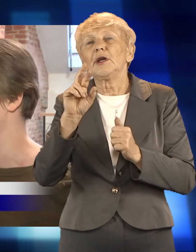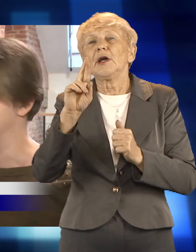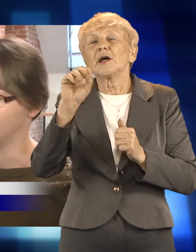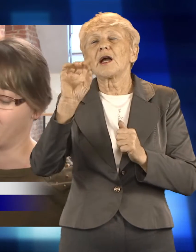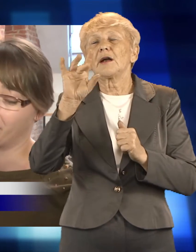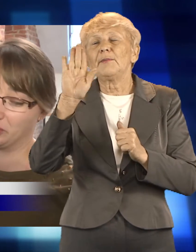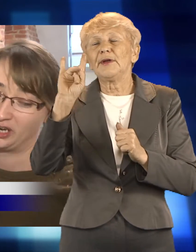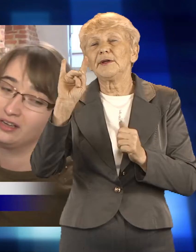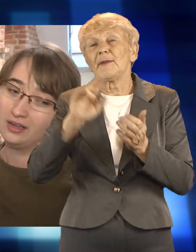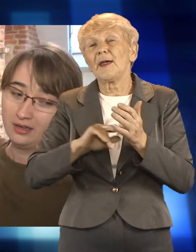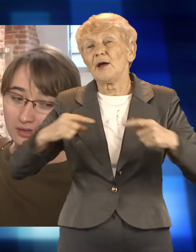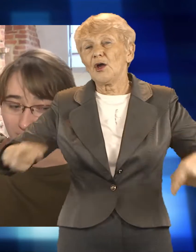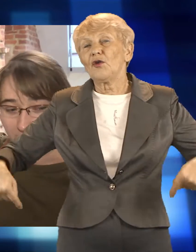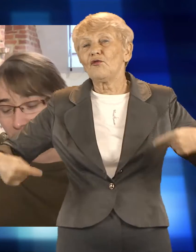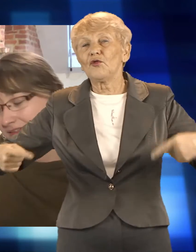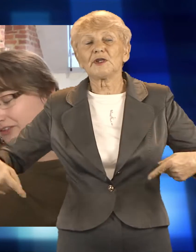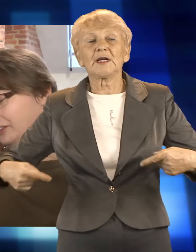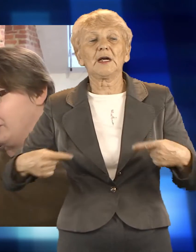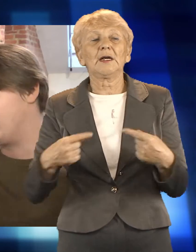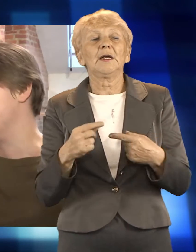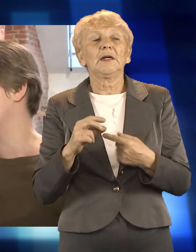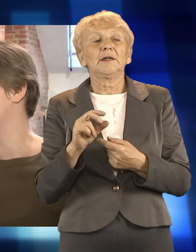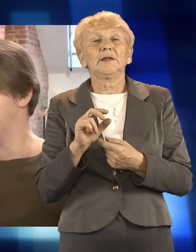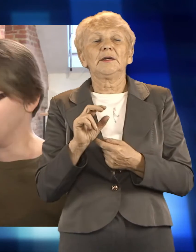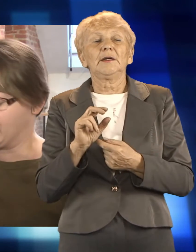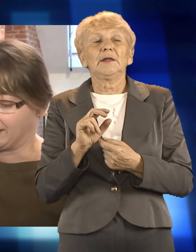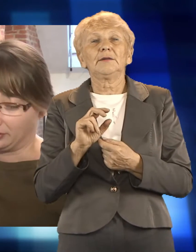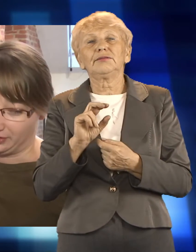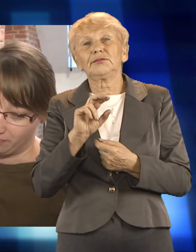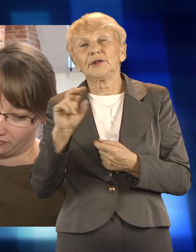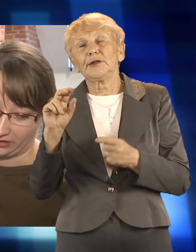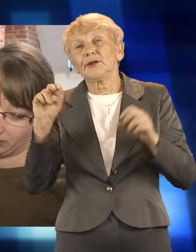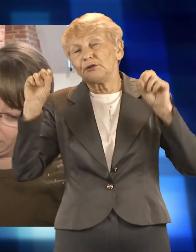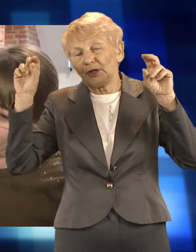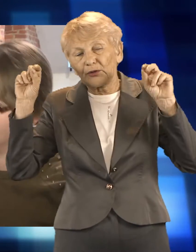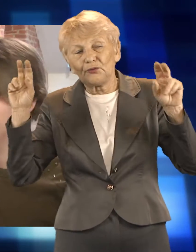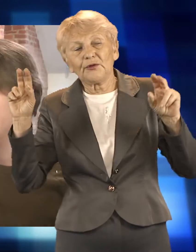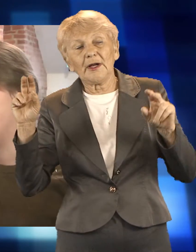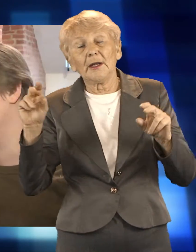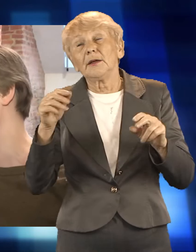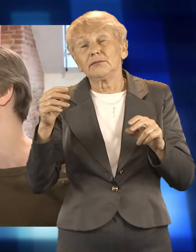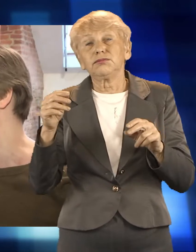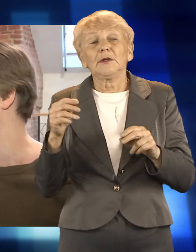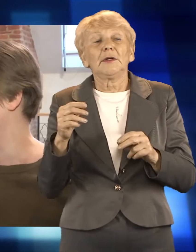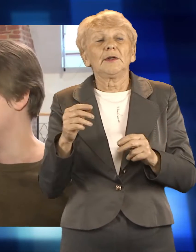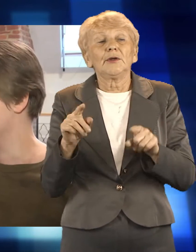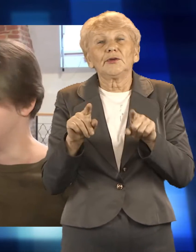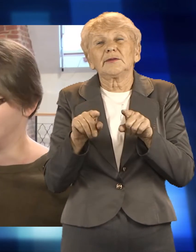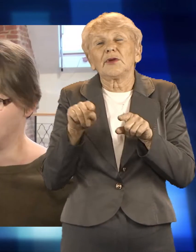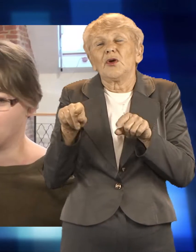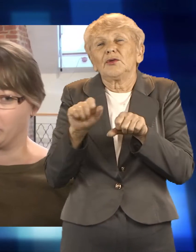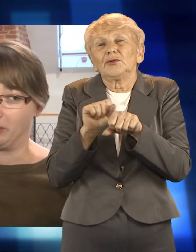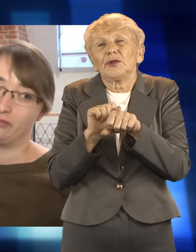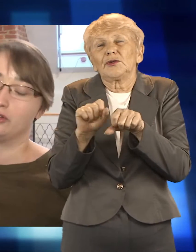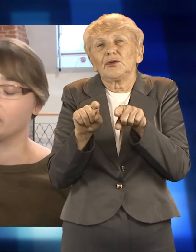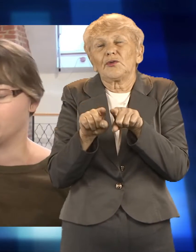też bawiłam, pracowałam w biurze, które organizowało właśnie takie zawody. Więc aktywność sportowa bez